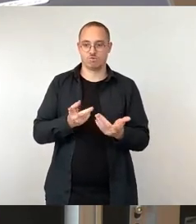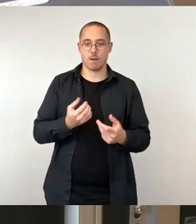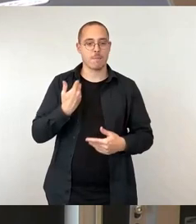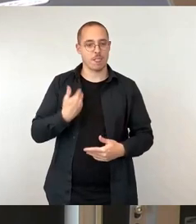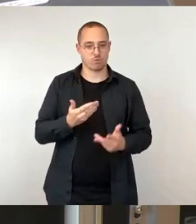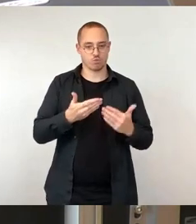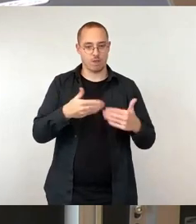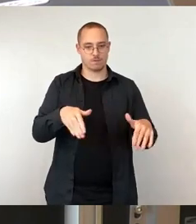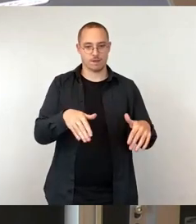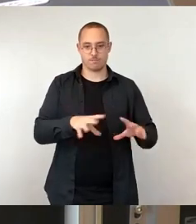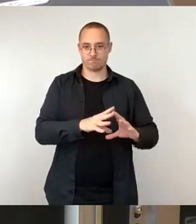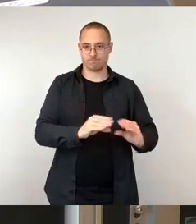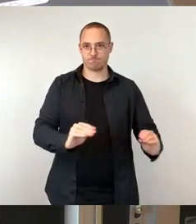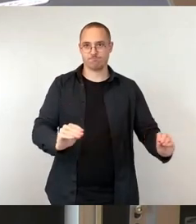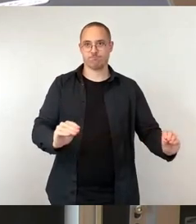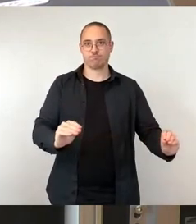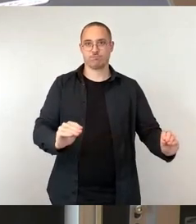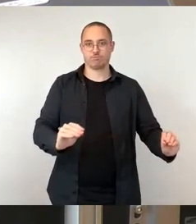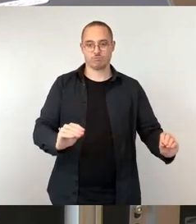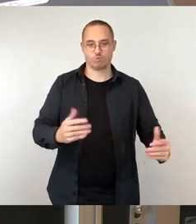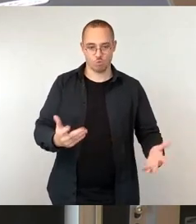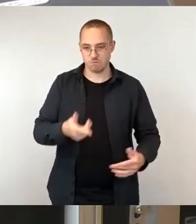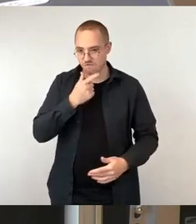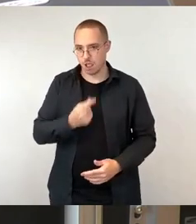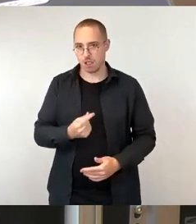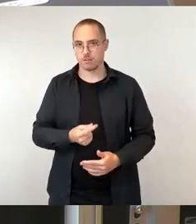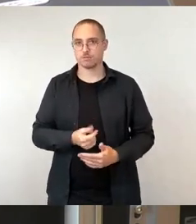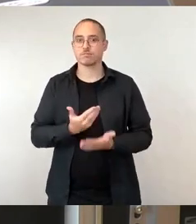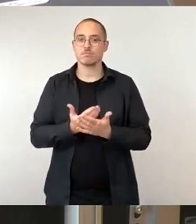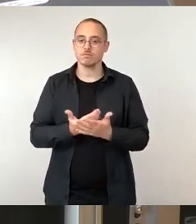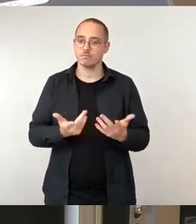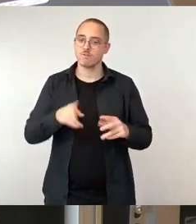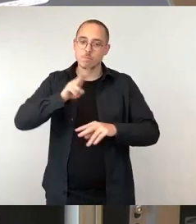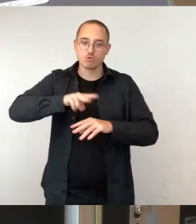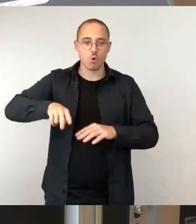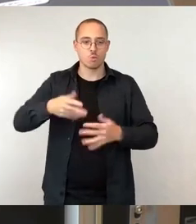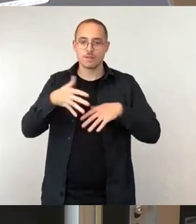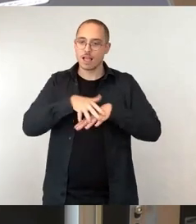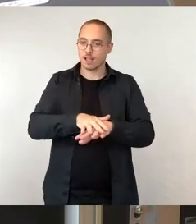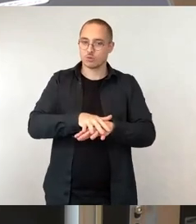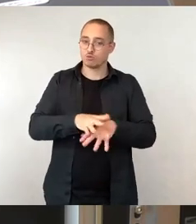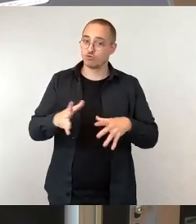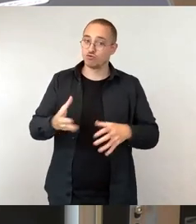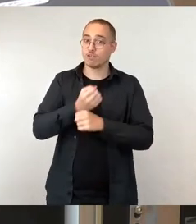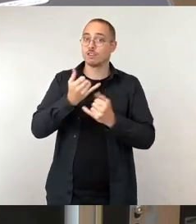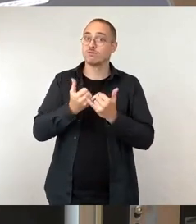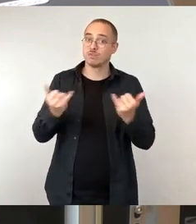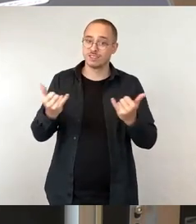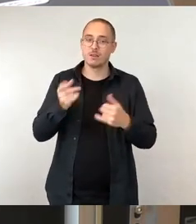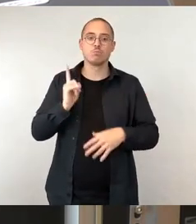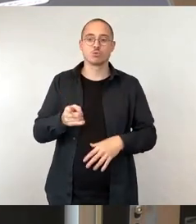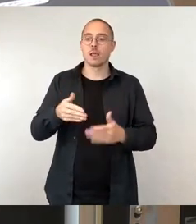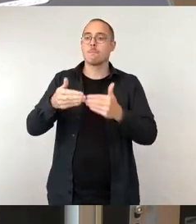Integration kann nur gelingen, wenn wir die Systeme nicht schon an oder über der Belastungsgrenze fahren. Unser Ziel